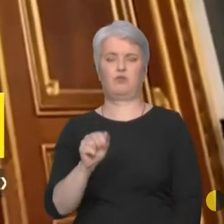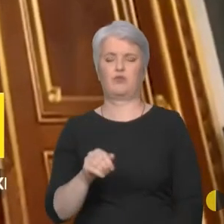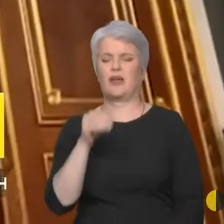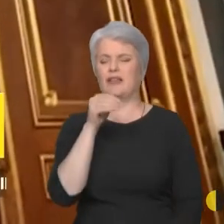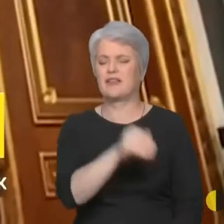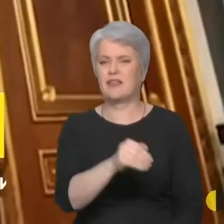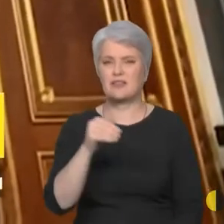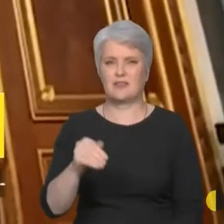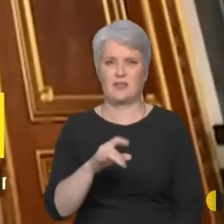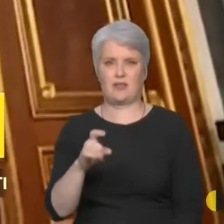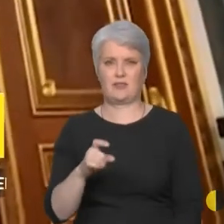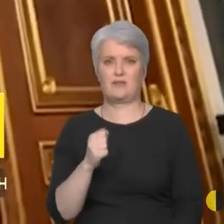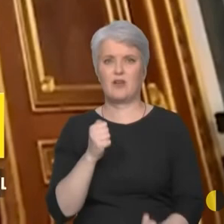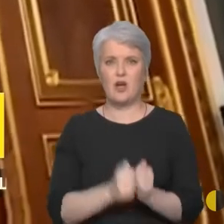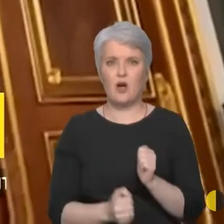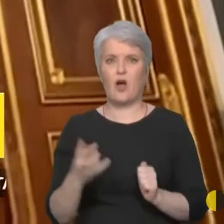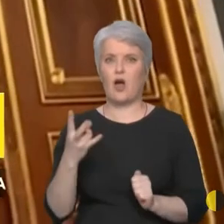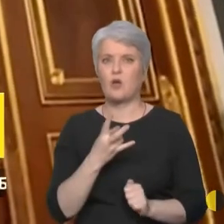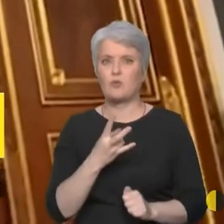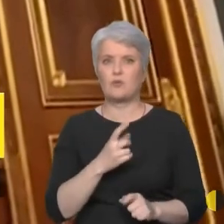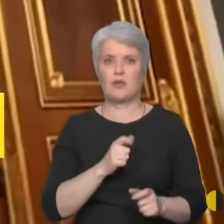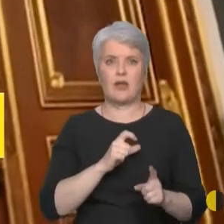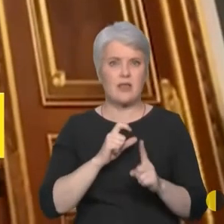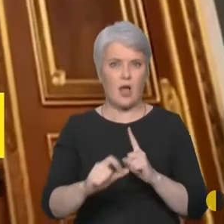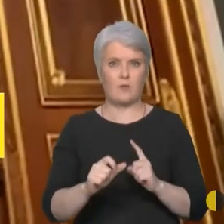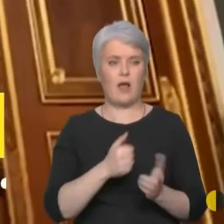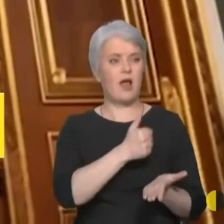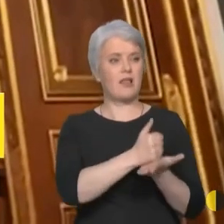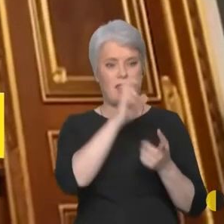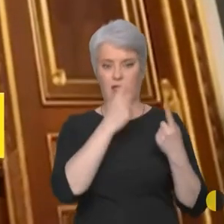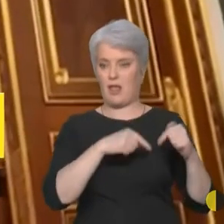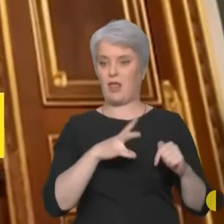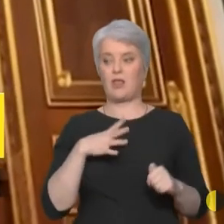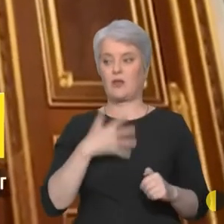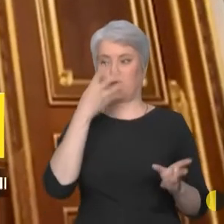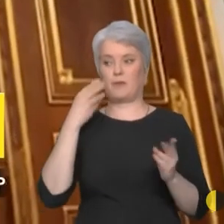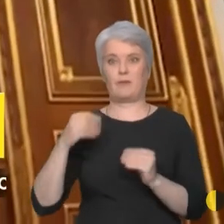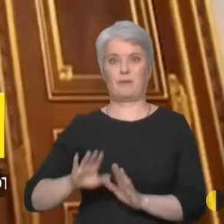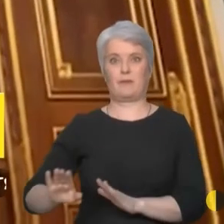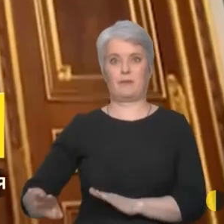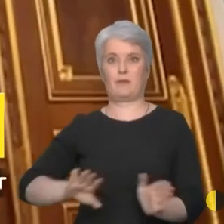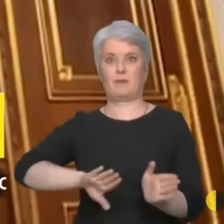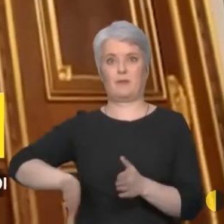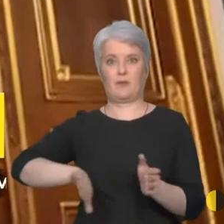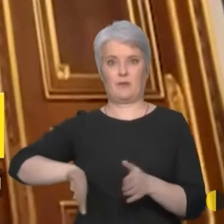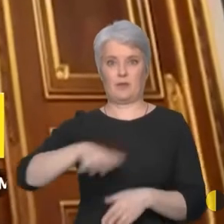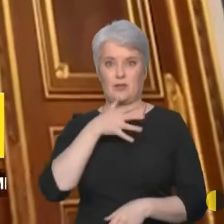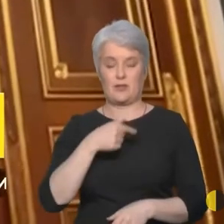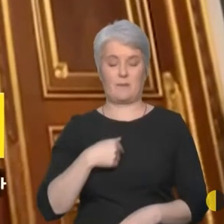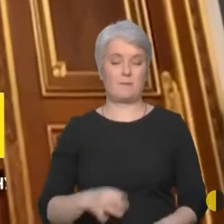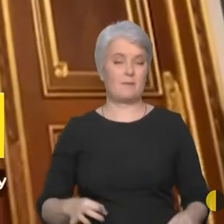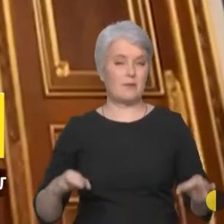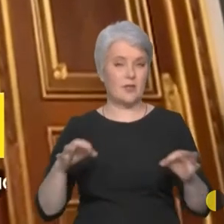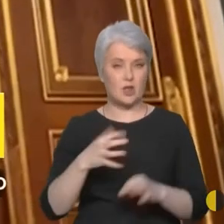повинен реагувати, кожен лідер. Не чекати, що це забудеться, що пройде час. Ми нічого не